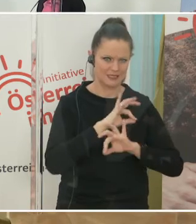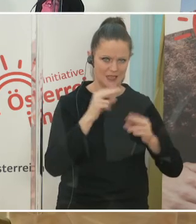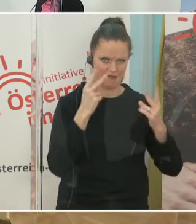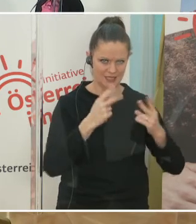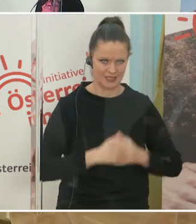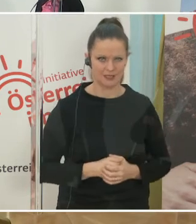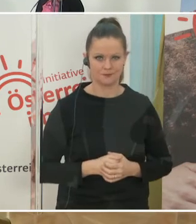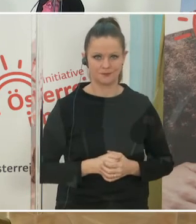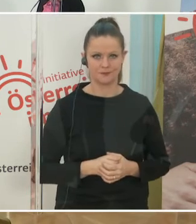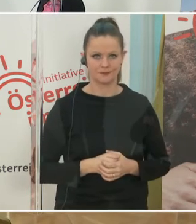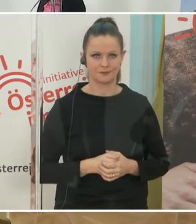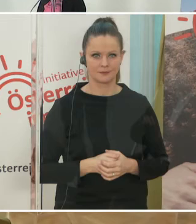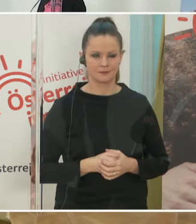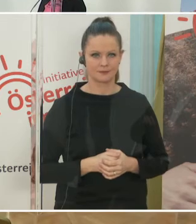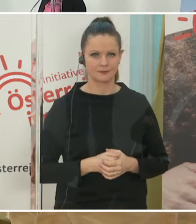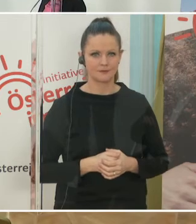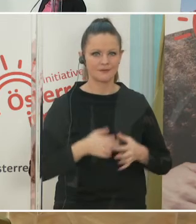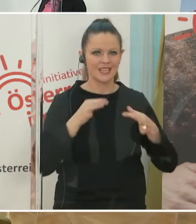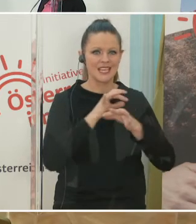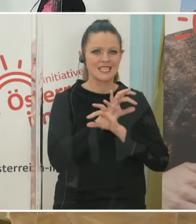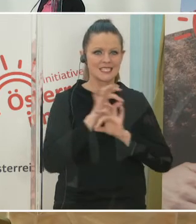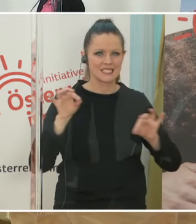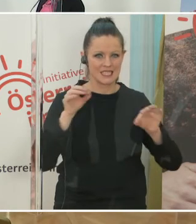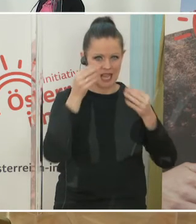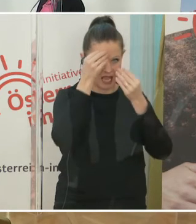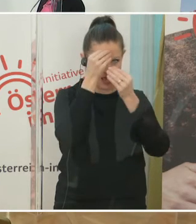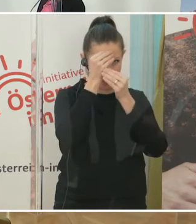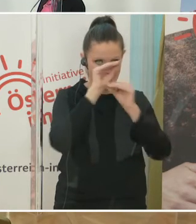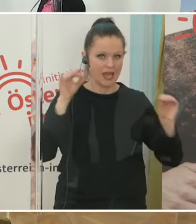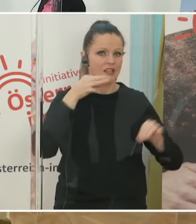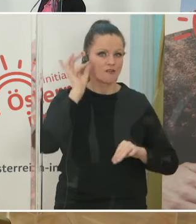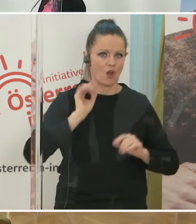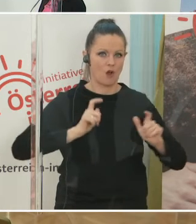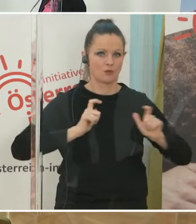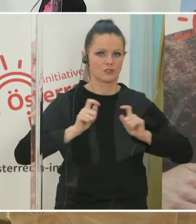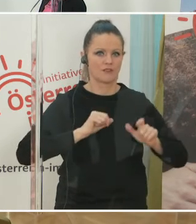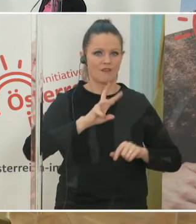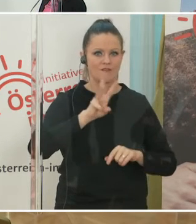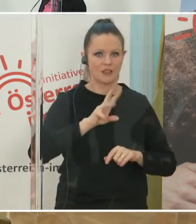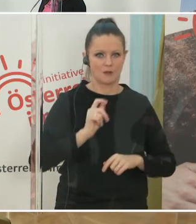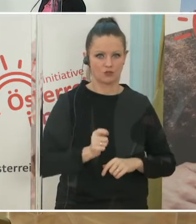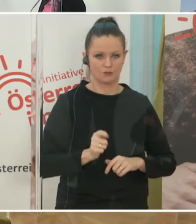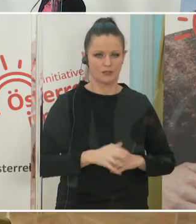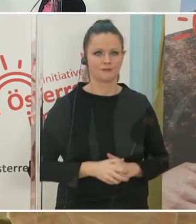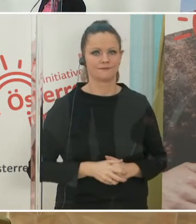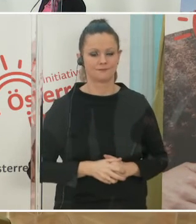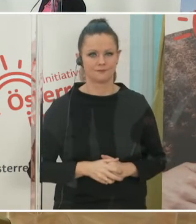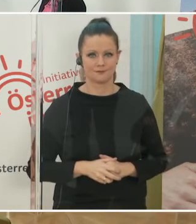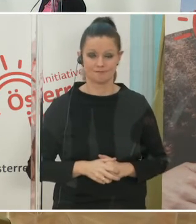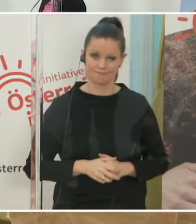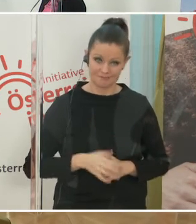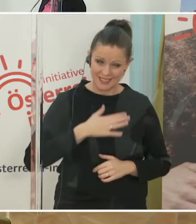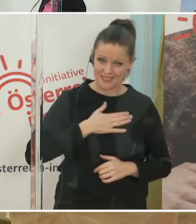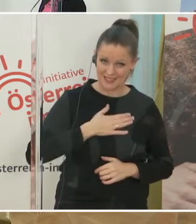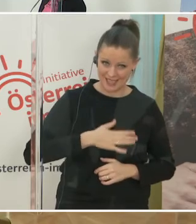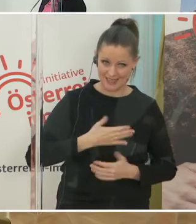Vielen Dank, Herr Rektor. Sehr geehrte Frau Professorin Wiedermann-Schmidt, darf ich Sie um Ihr Statement bitten? Danke vielmals, sehr gerne.